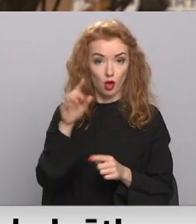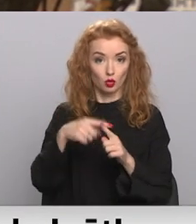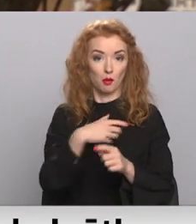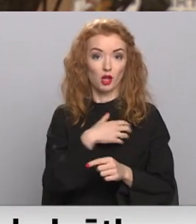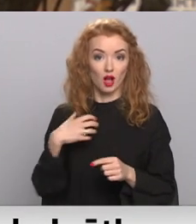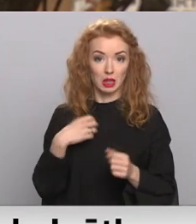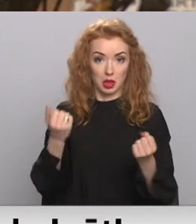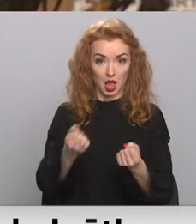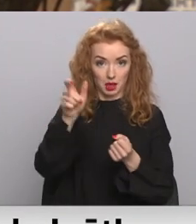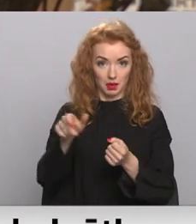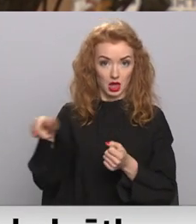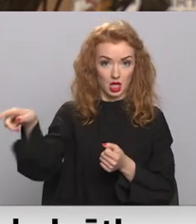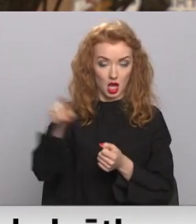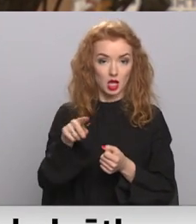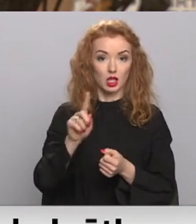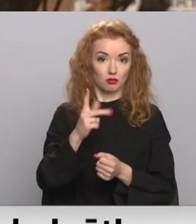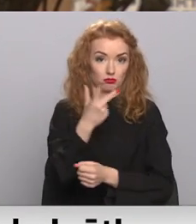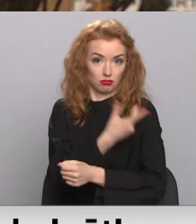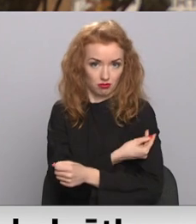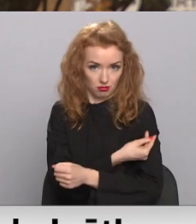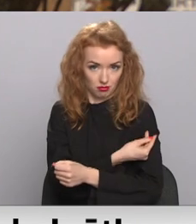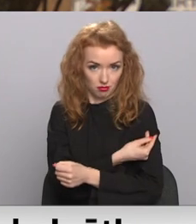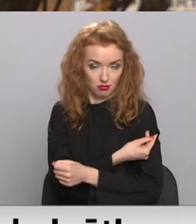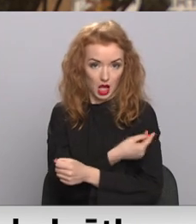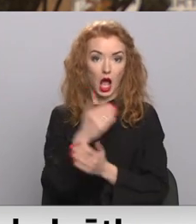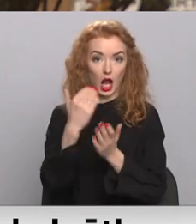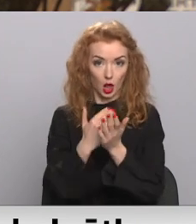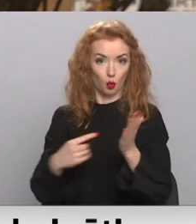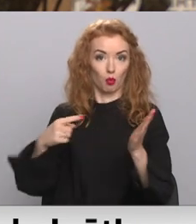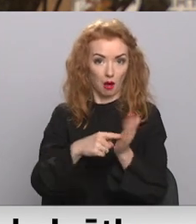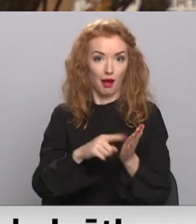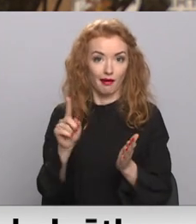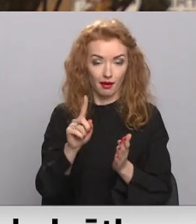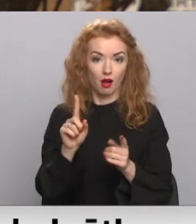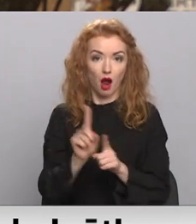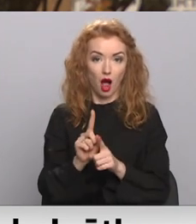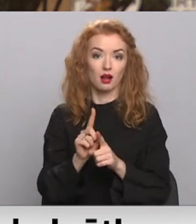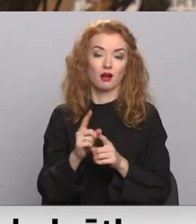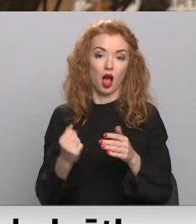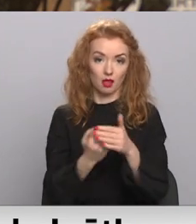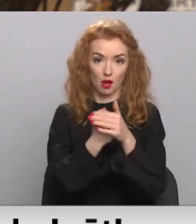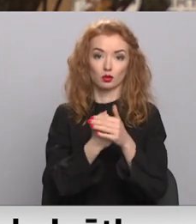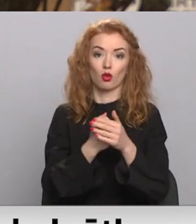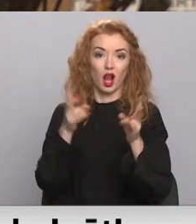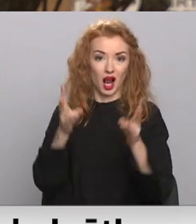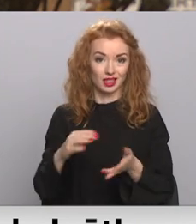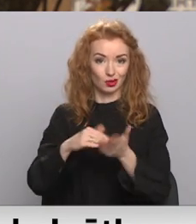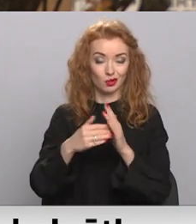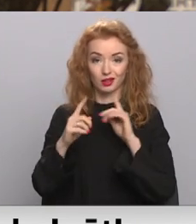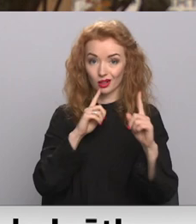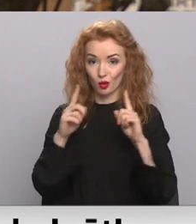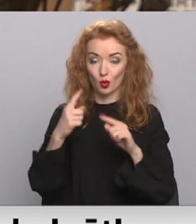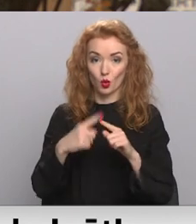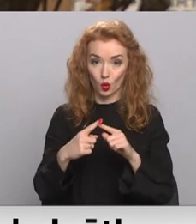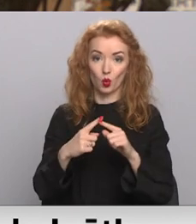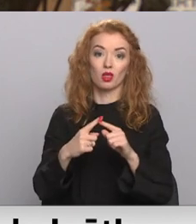strādājošie viņiem ir jāvakcinējis. Likumdevējs šādi lēmumi pieņēmis, atbalstot ārkārtējās situācijas rīkojumu, ka likumdevējs